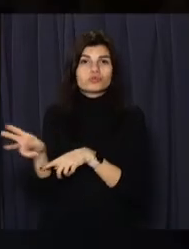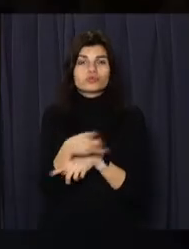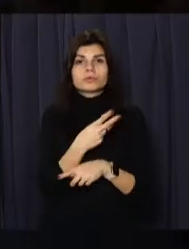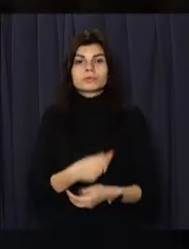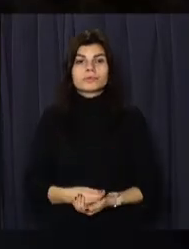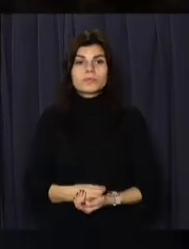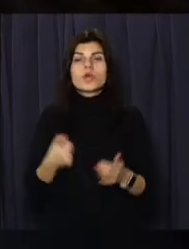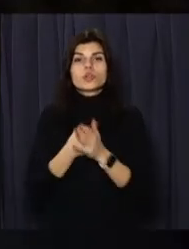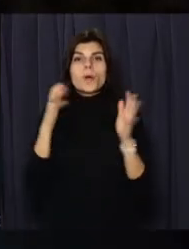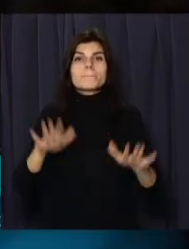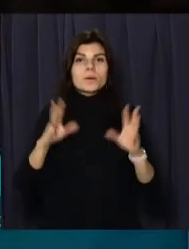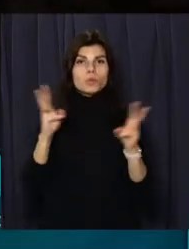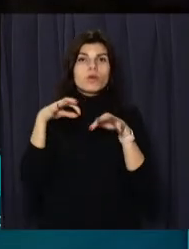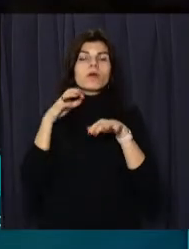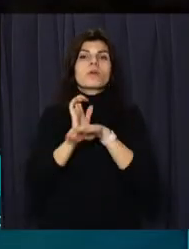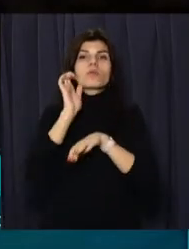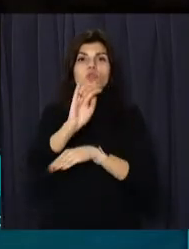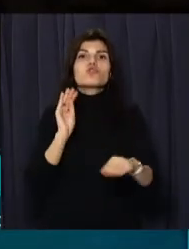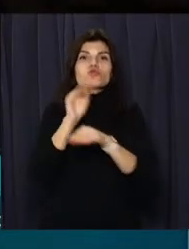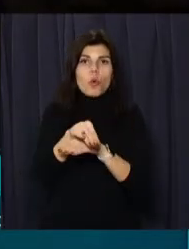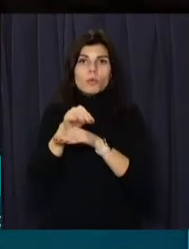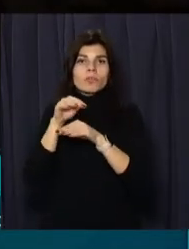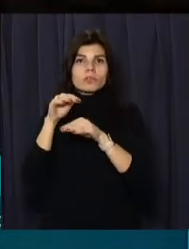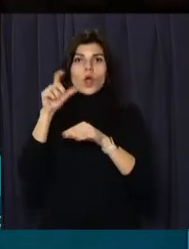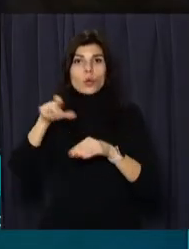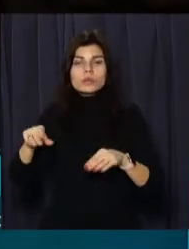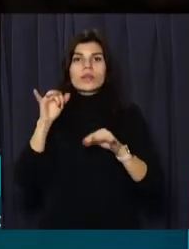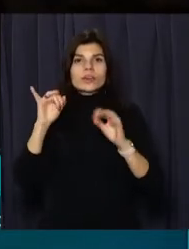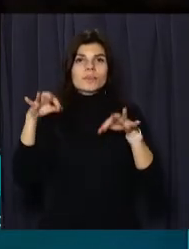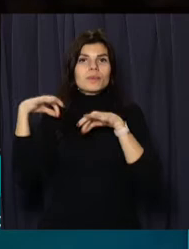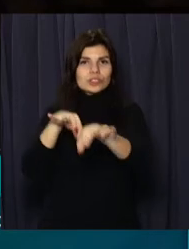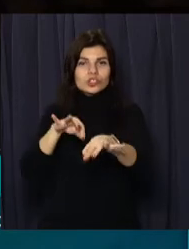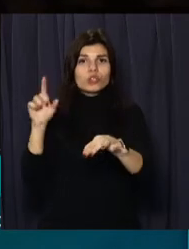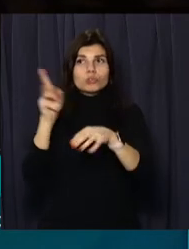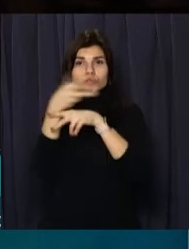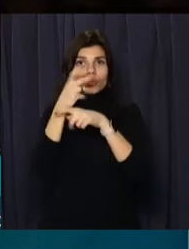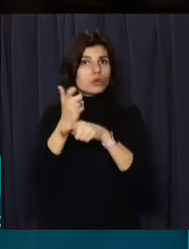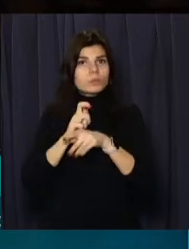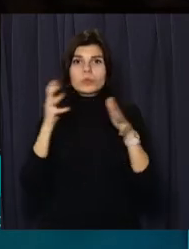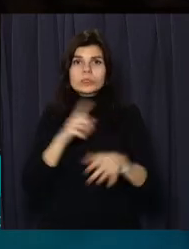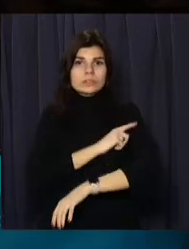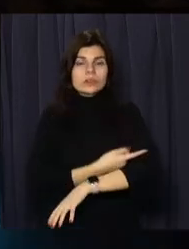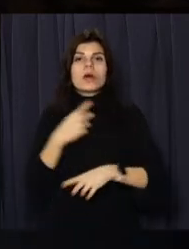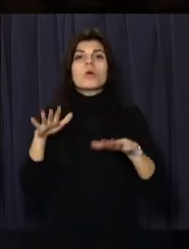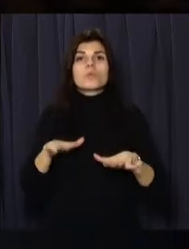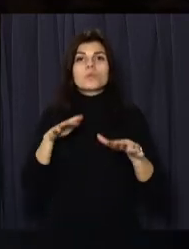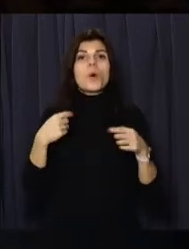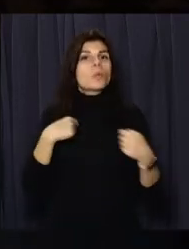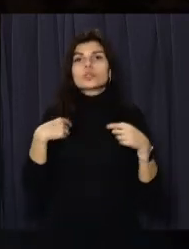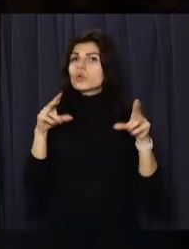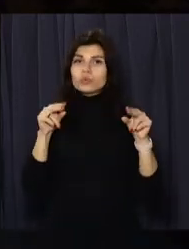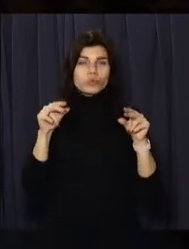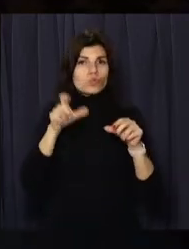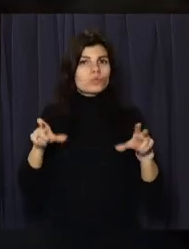До місця пожежі направлені додаткові сили і засоби для гасіння даної пожежі. На місці пострадавших загиблих